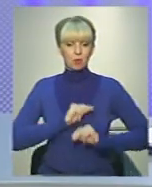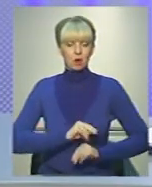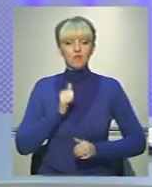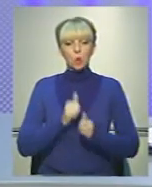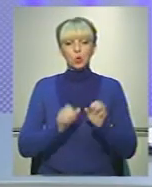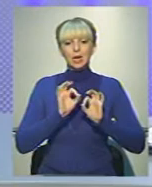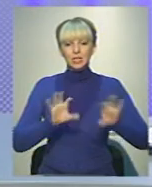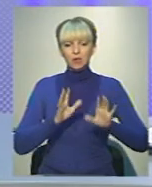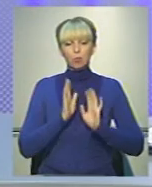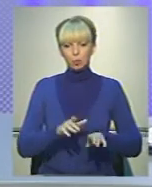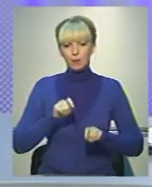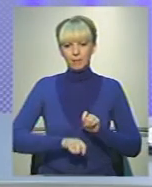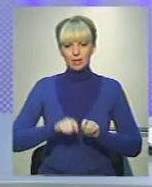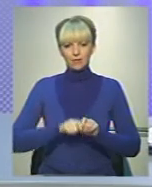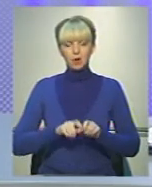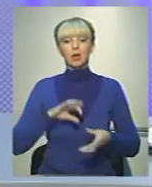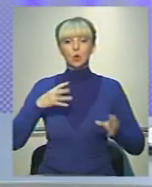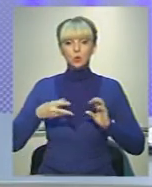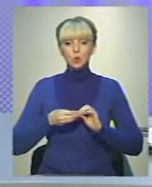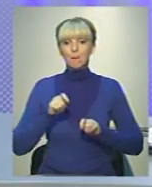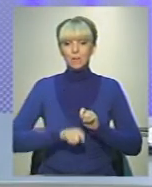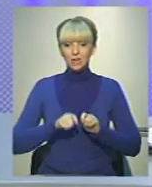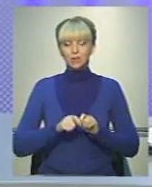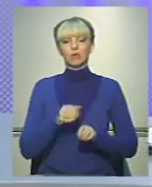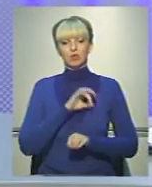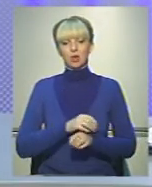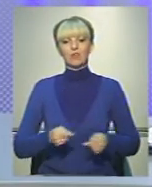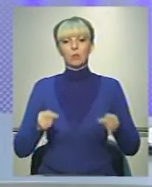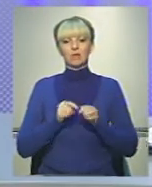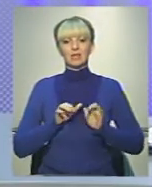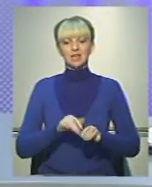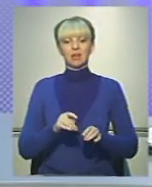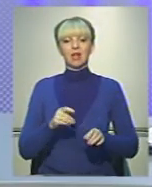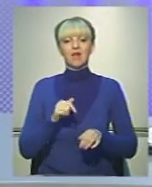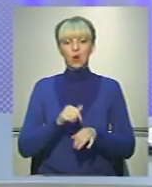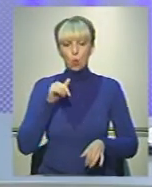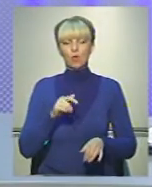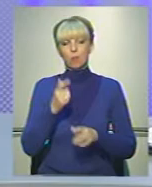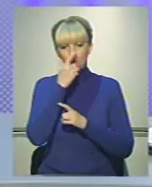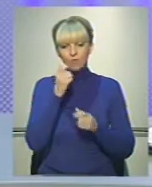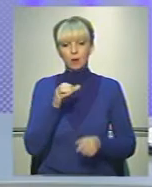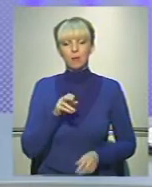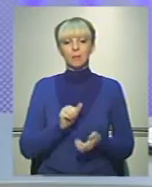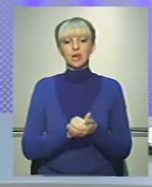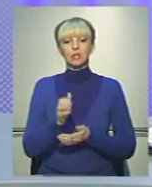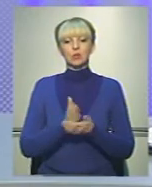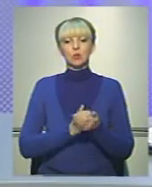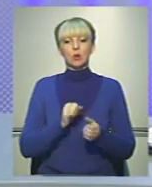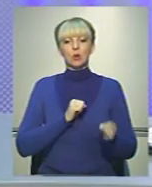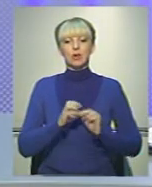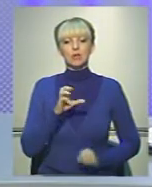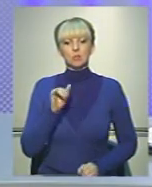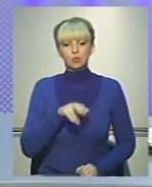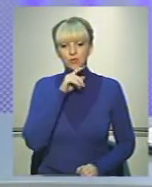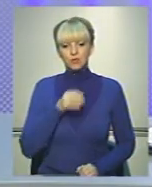Кожна інформація буде перевірена, а за результатами перевірки вжито відповідних заходів реагування, повідомляє прес-служба управління СБУ у